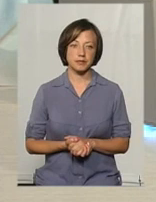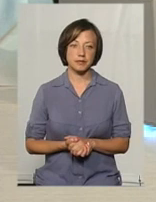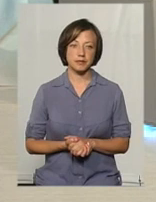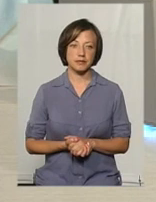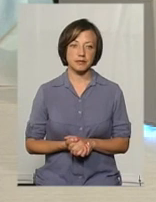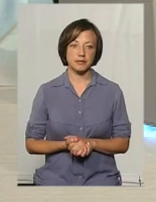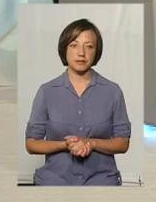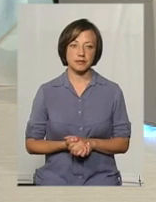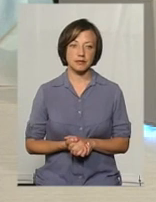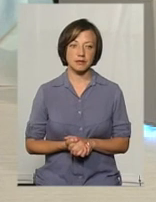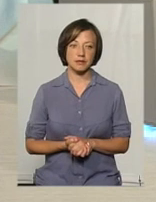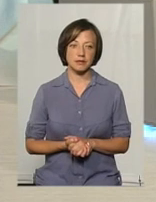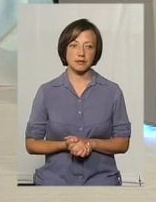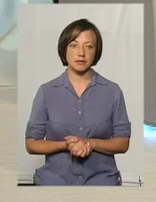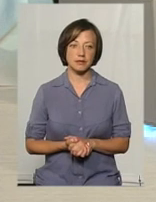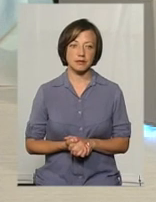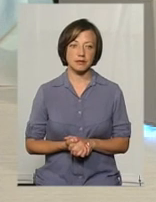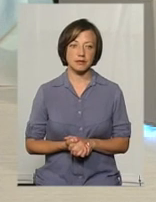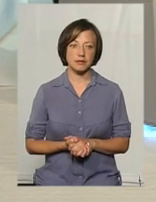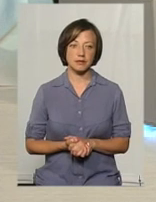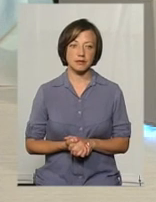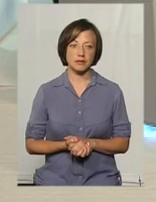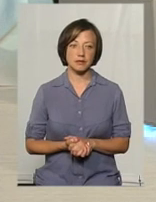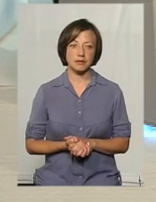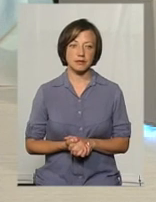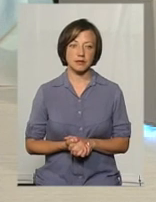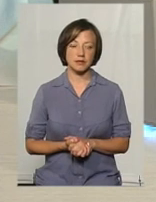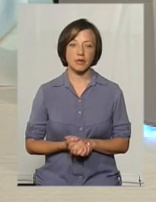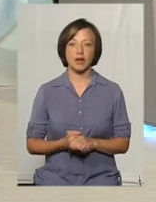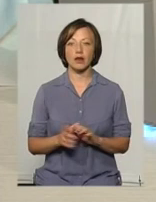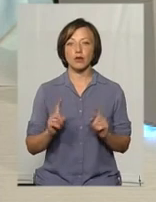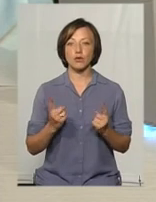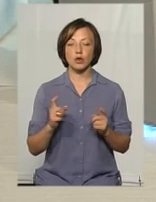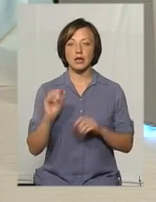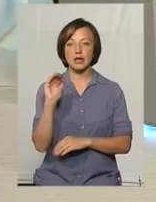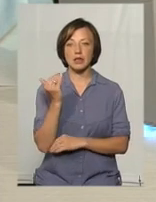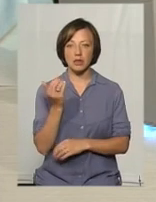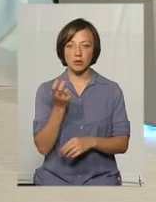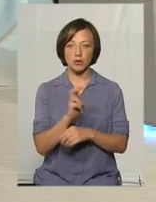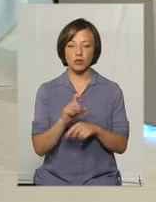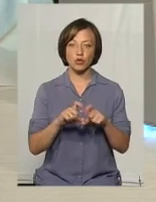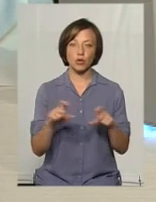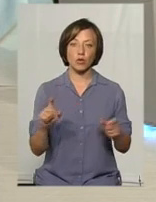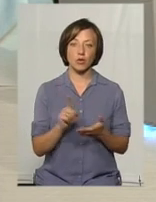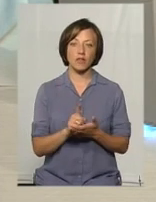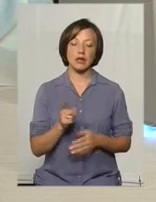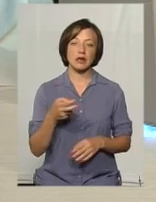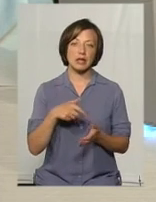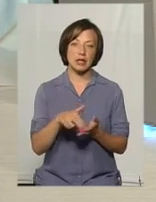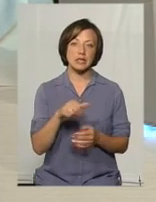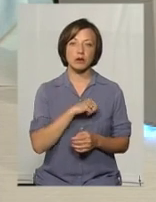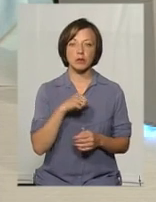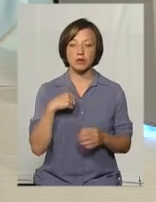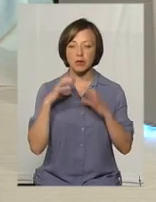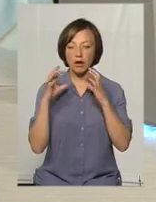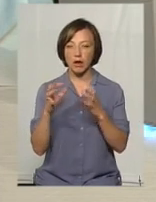Звичайно, що дитина повинна йти до школи вже самостійною. Батьки доволі часто настільки